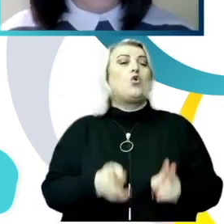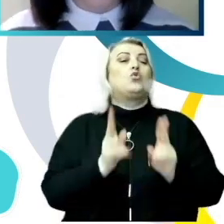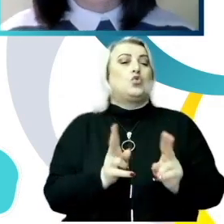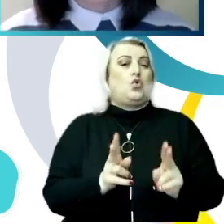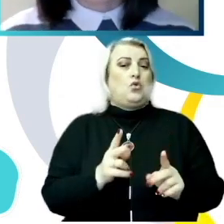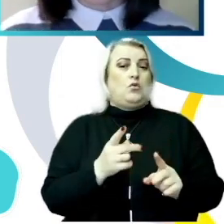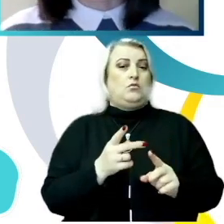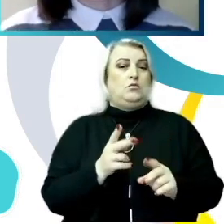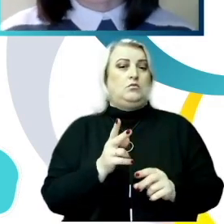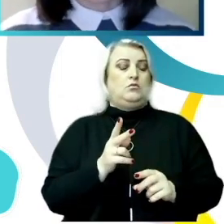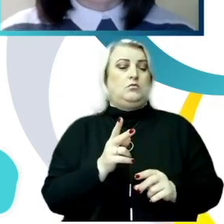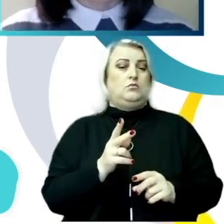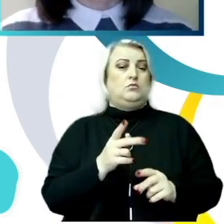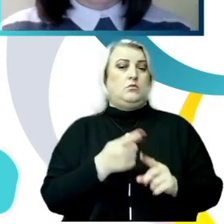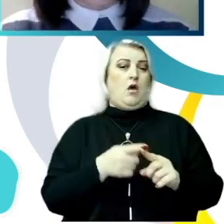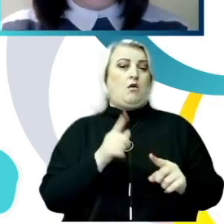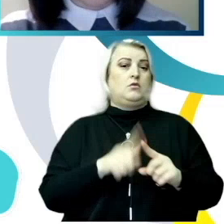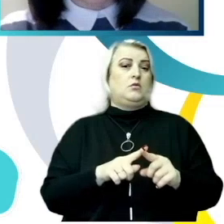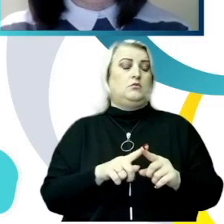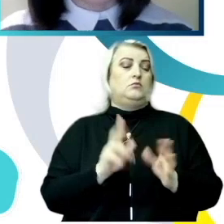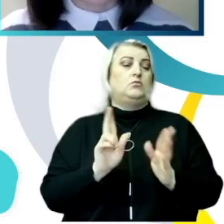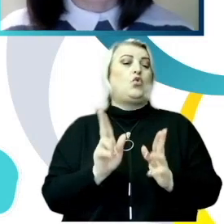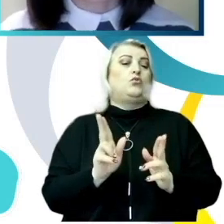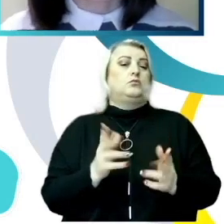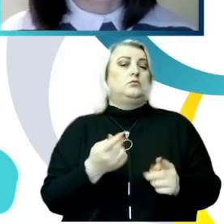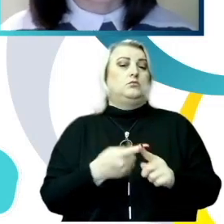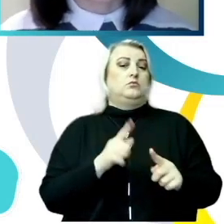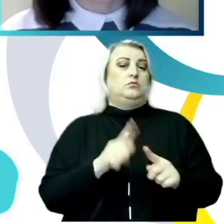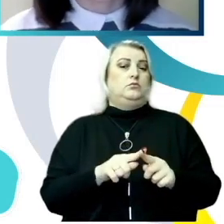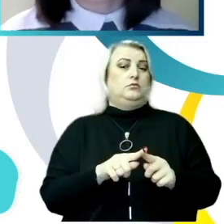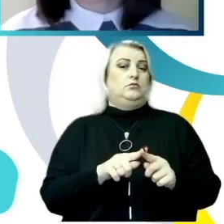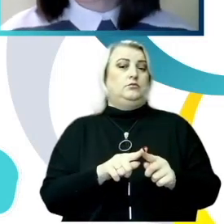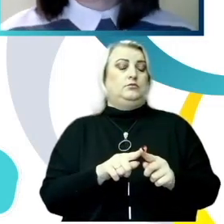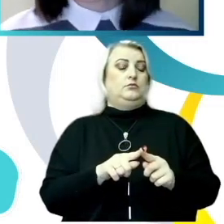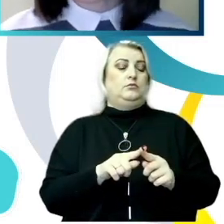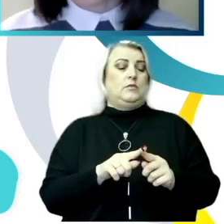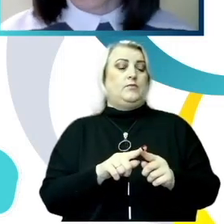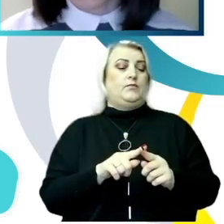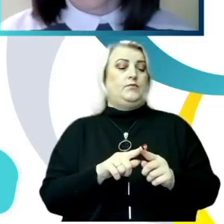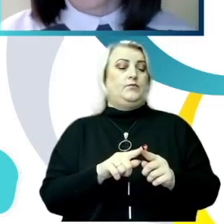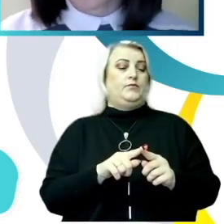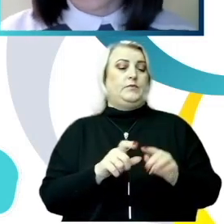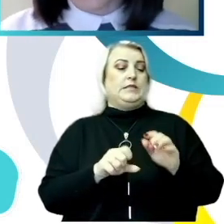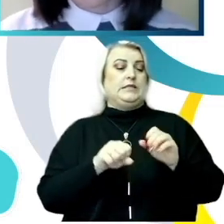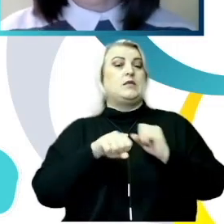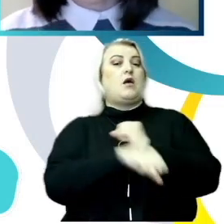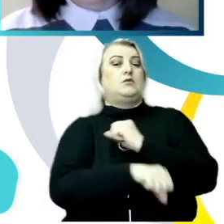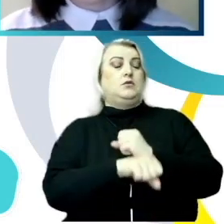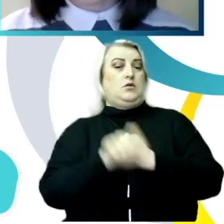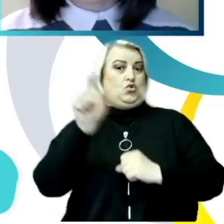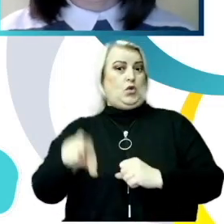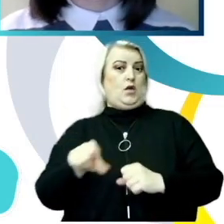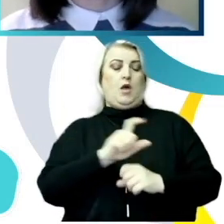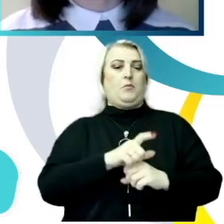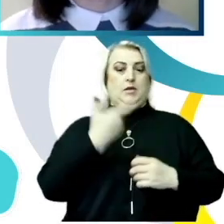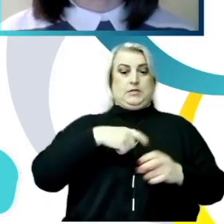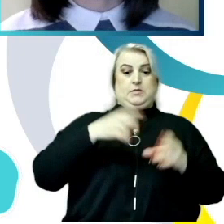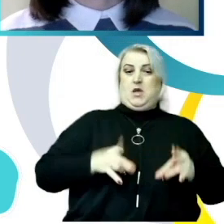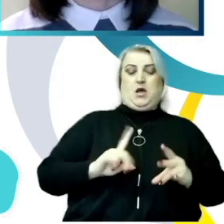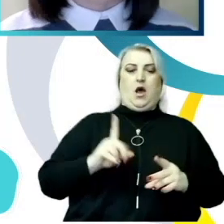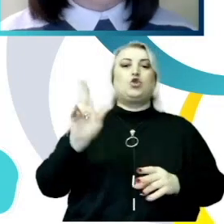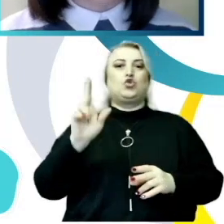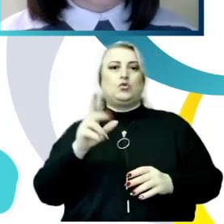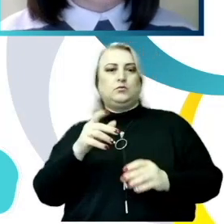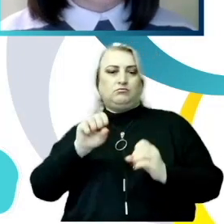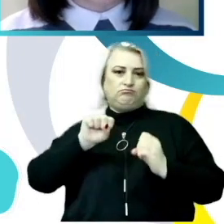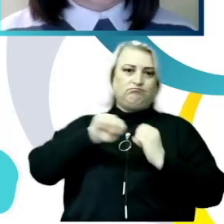realizează acte sau întreprind acte de hărțire sexuală în instituțiile de educație și datele arată că,